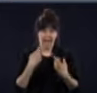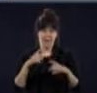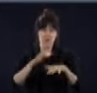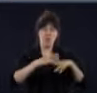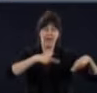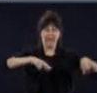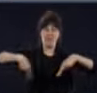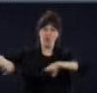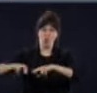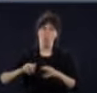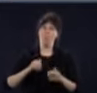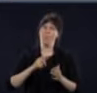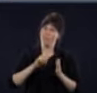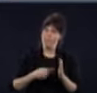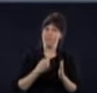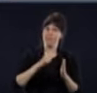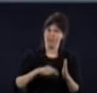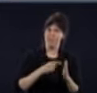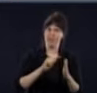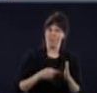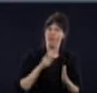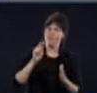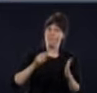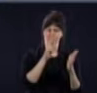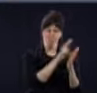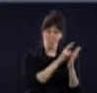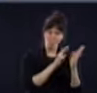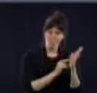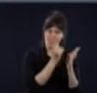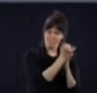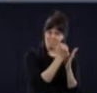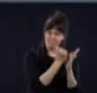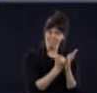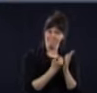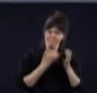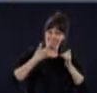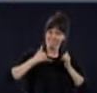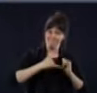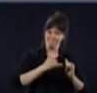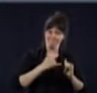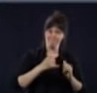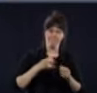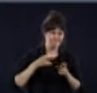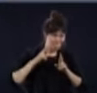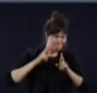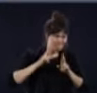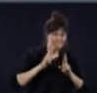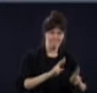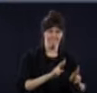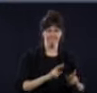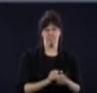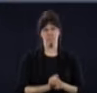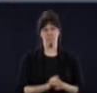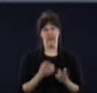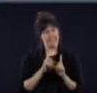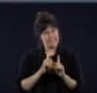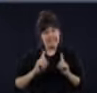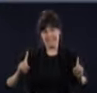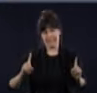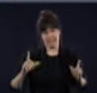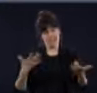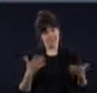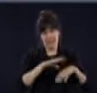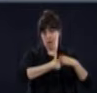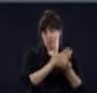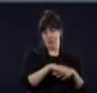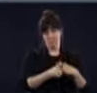dans la demande de maintenir absolument les consignes de santé publique, notamment de distanciation, pour éviter qu'on doive rebrousser chemin puis qu'on puisse continuer à